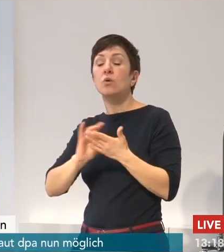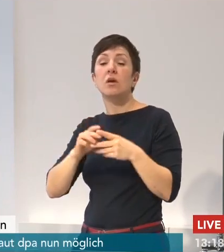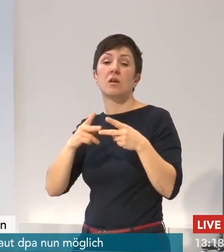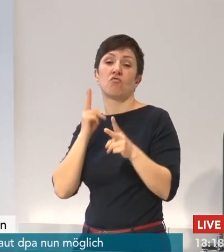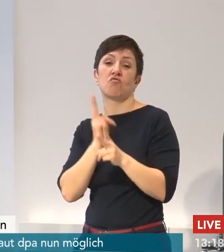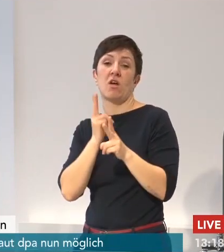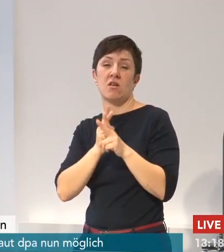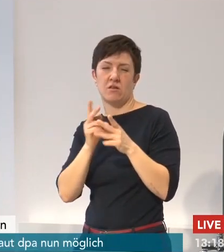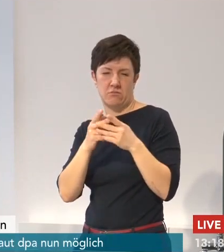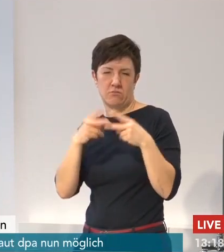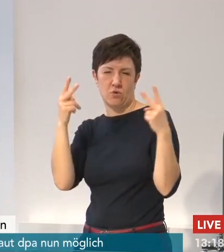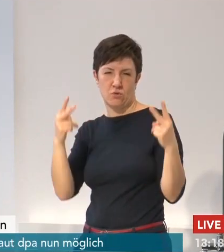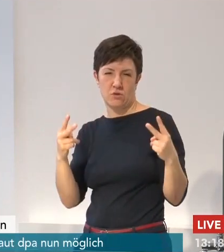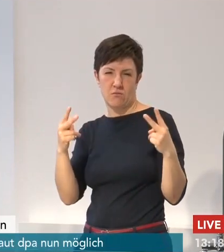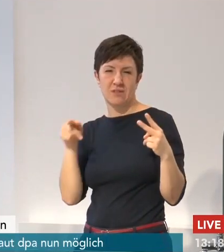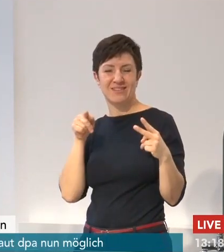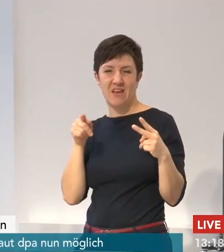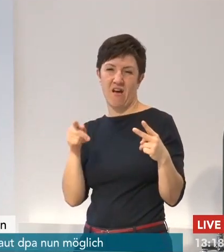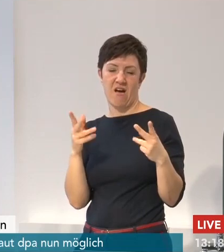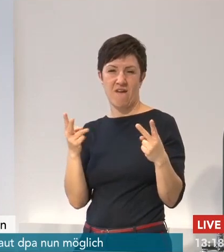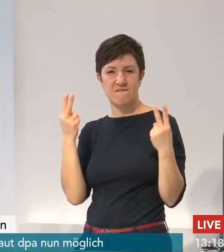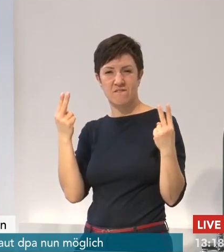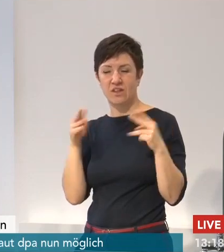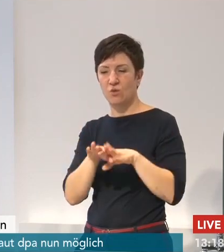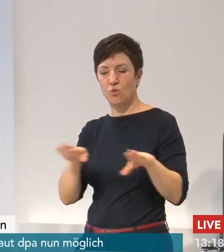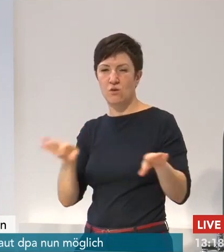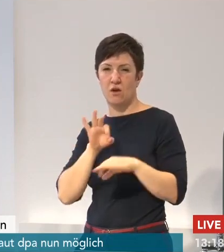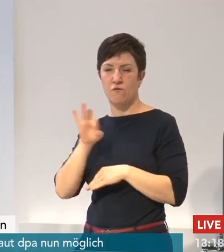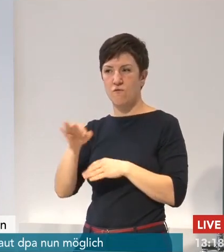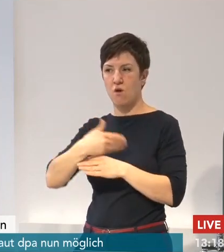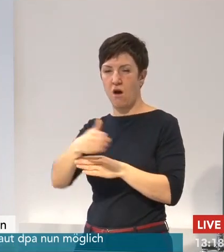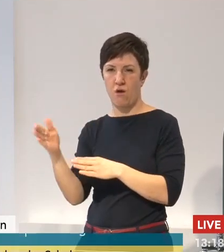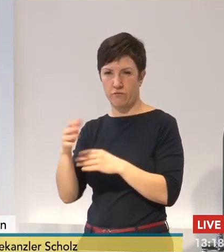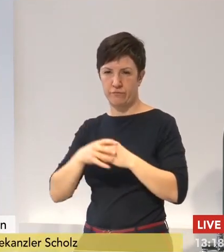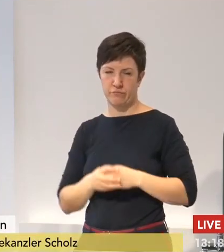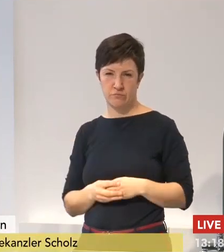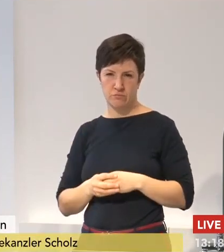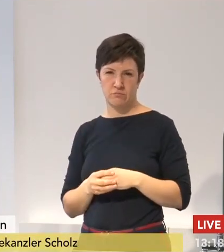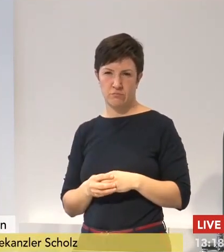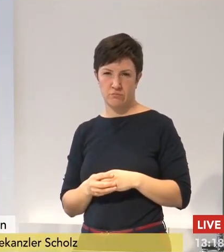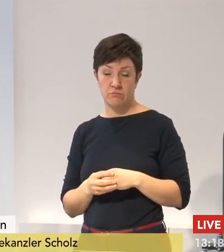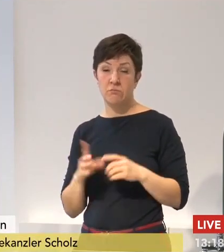dass wir hier zu einem atmenden System kommen. Hinzu kommt ein infektionsschutzgerechtes Konzept zur Lüftung von